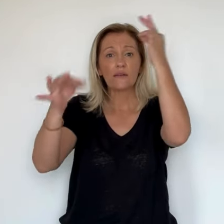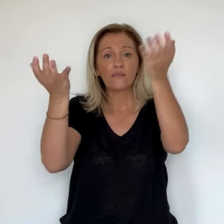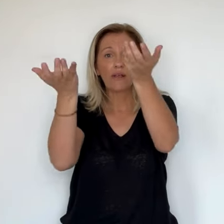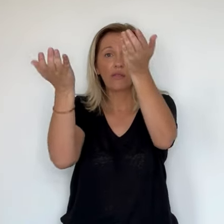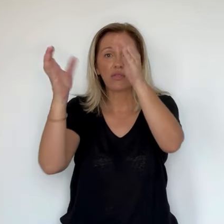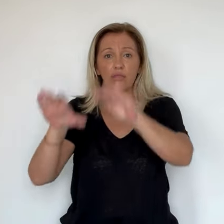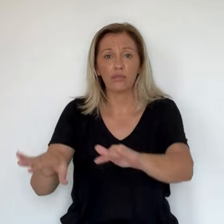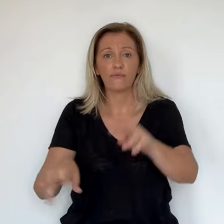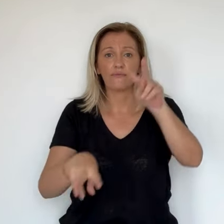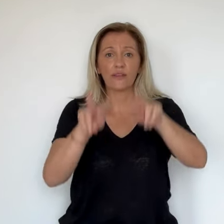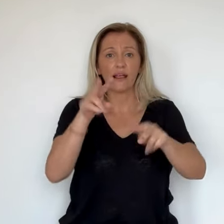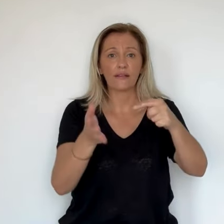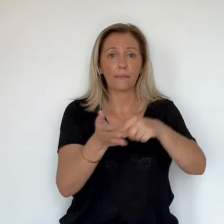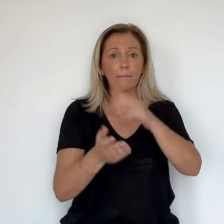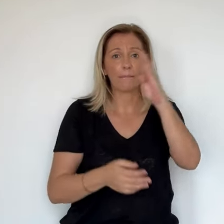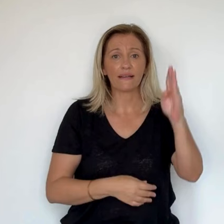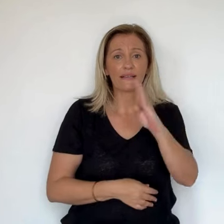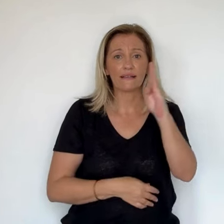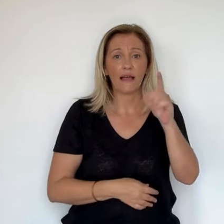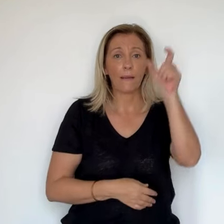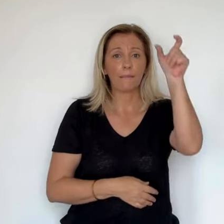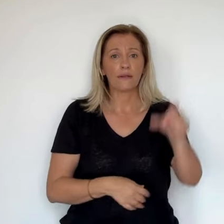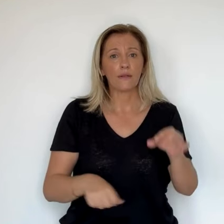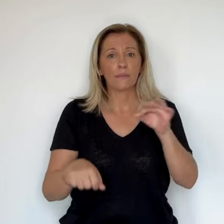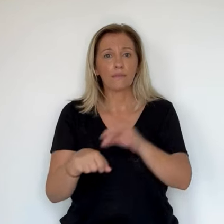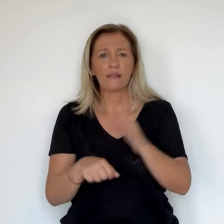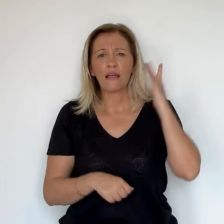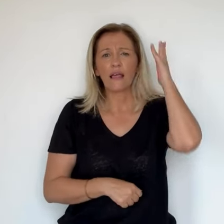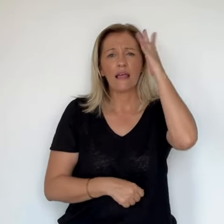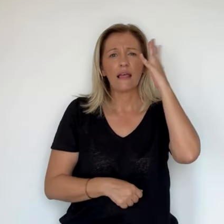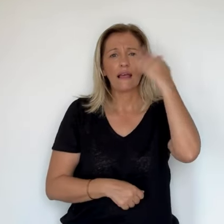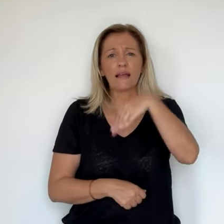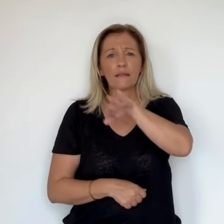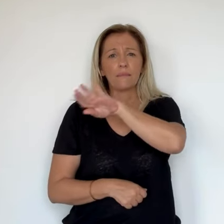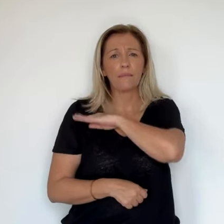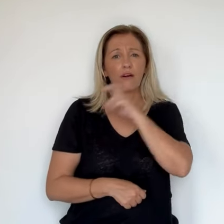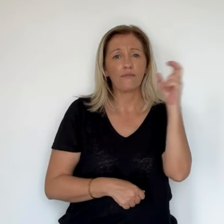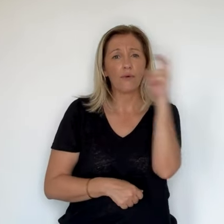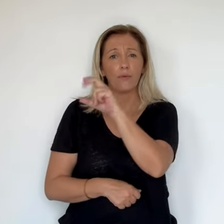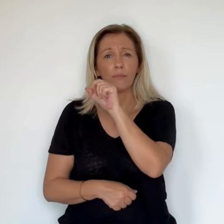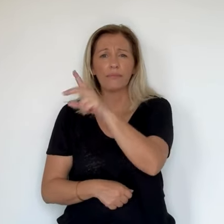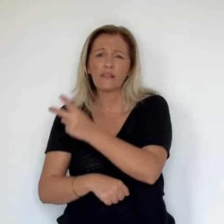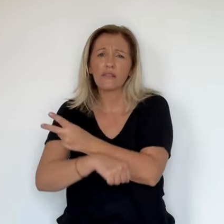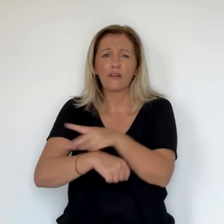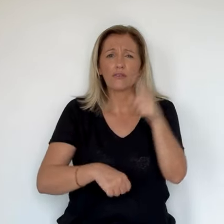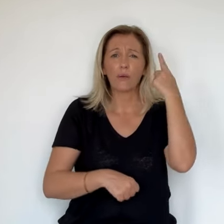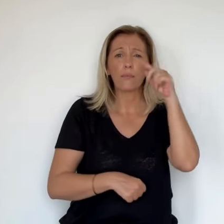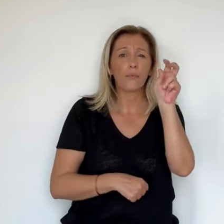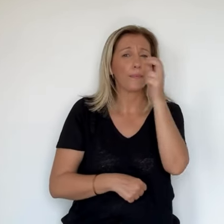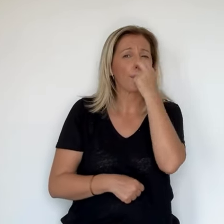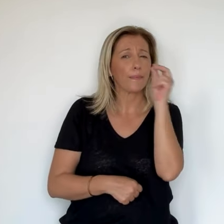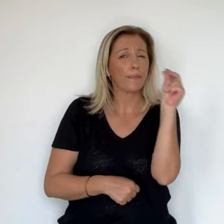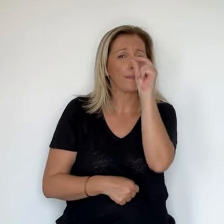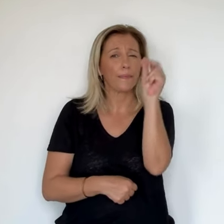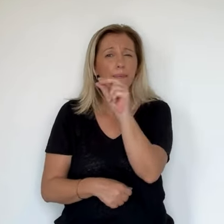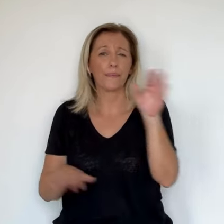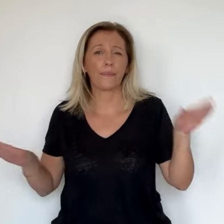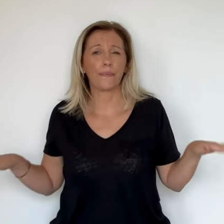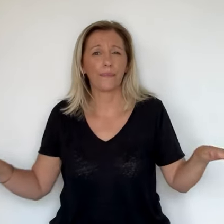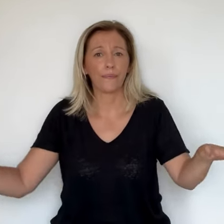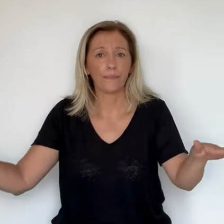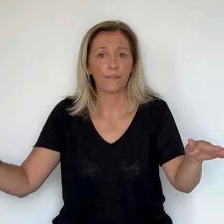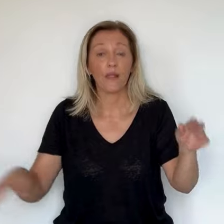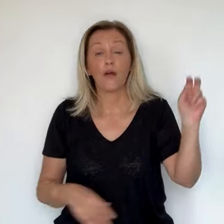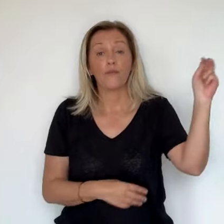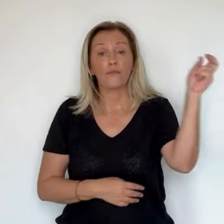et cette découverte inquiète les apiculteurs car il s'agit d'un redoutable prédateur d'abeilles. Marc-Antoine Renouc, Yann Richard Gallardo.